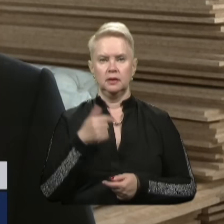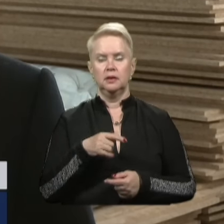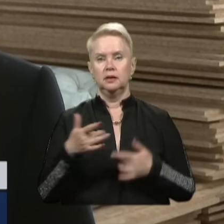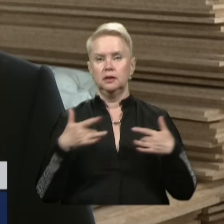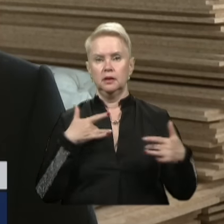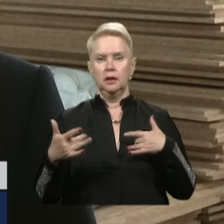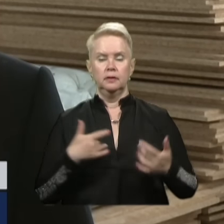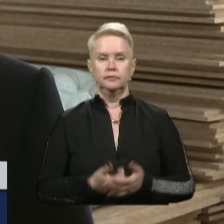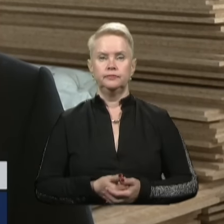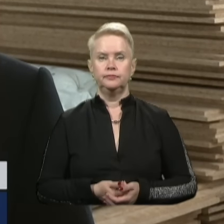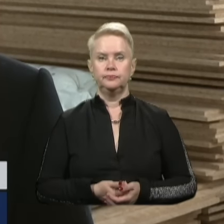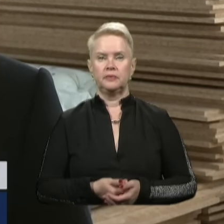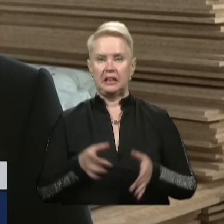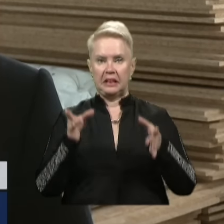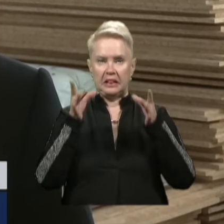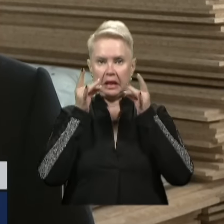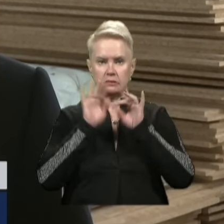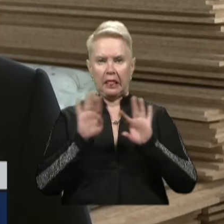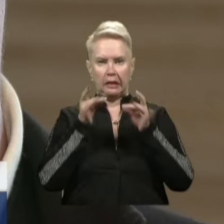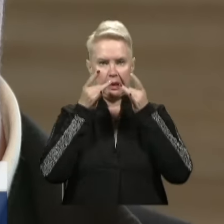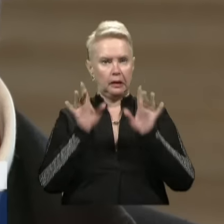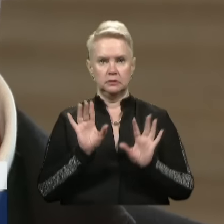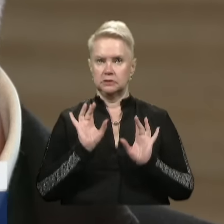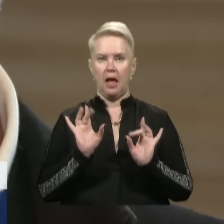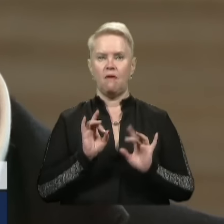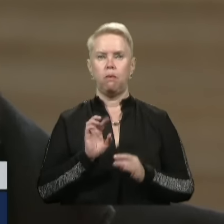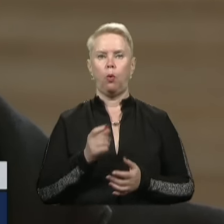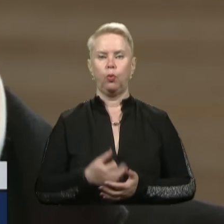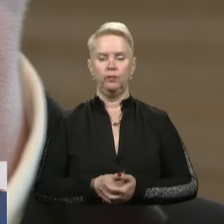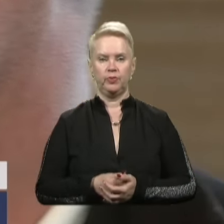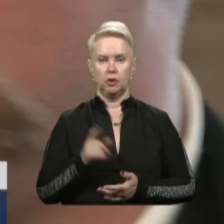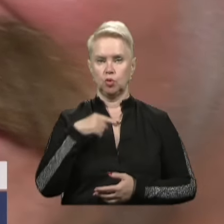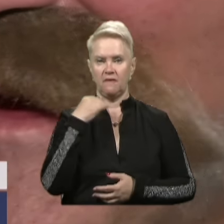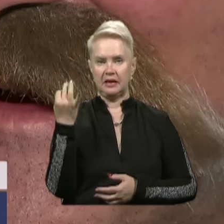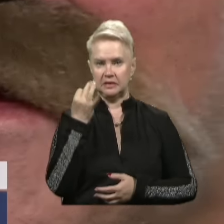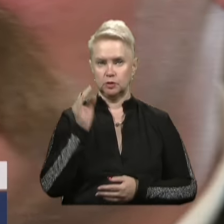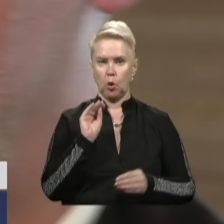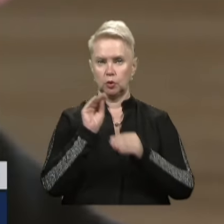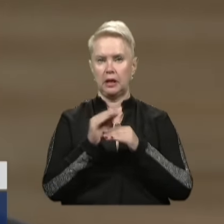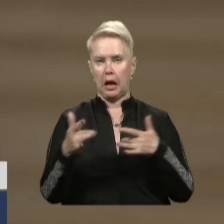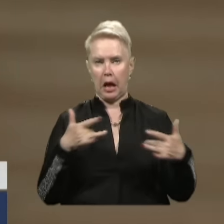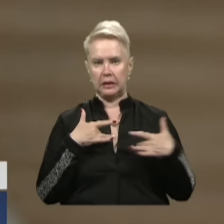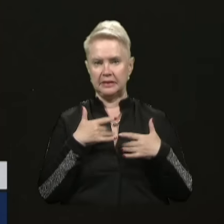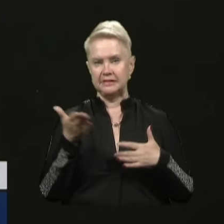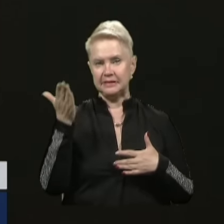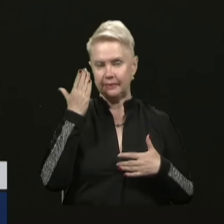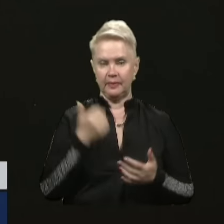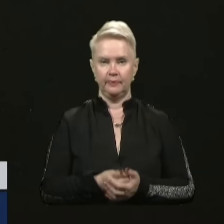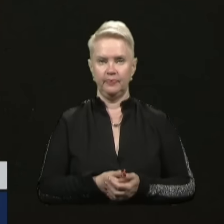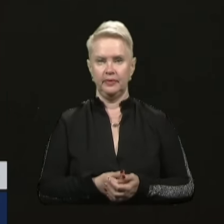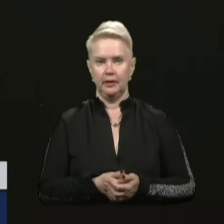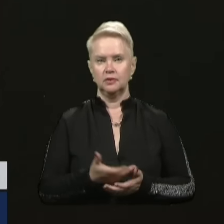не відклеюється, слава Богу. А ще, говорить історик, додав акторських здібностей,